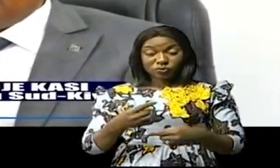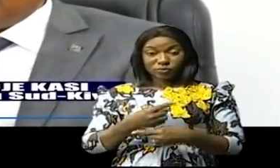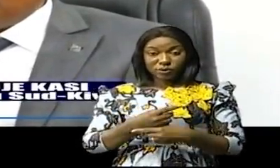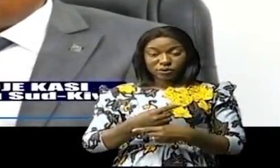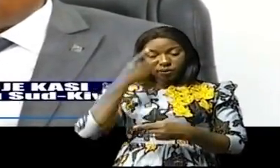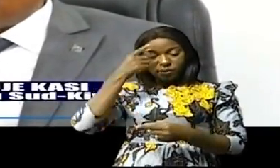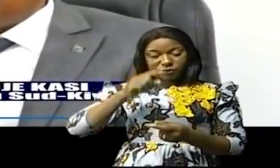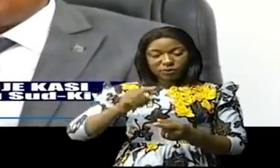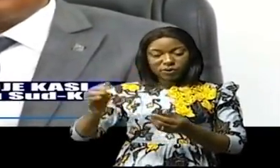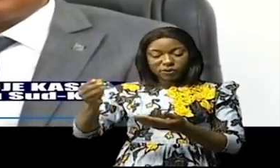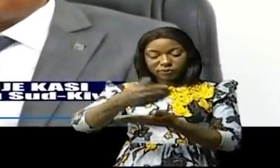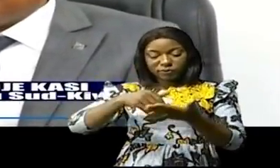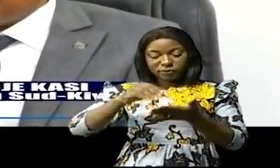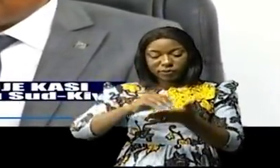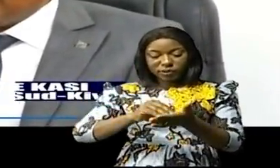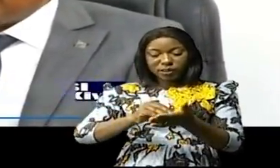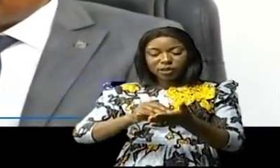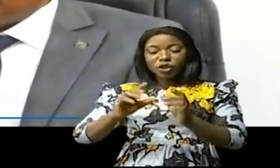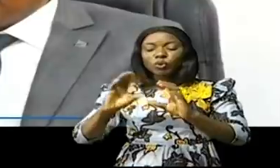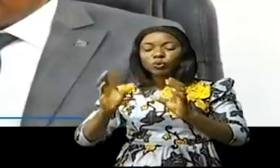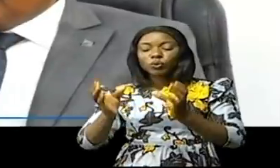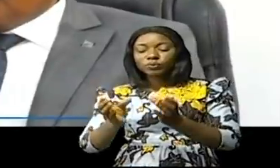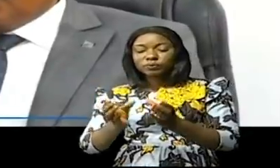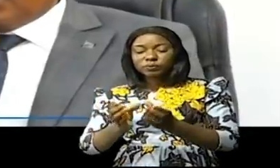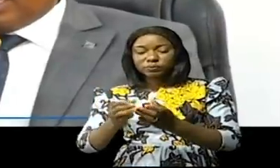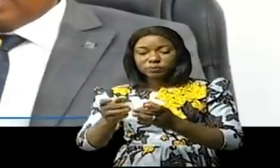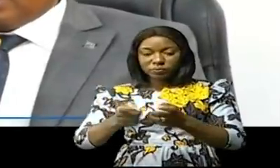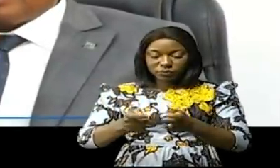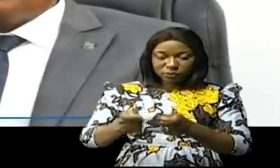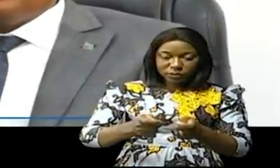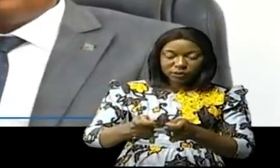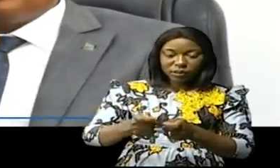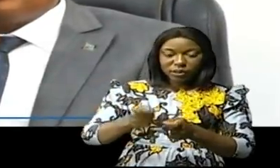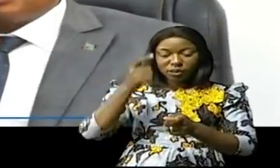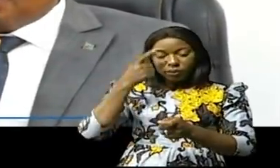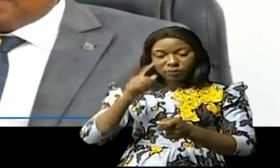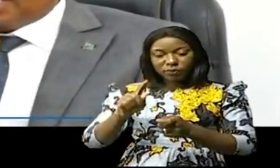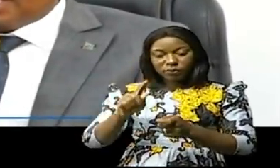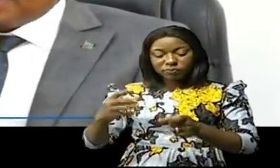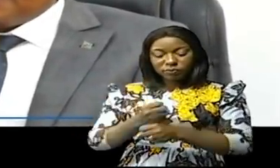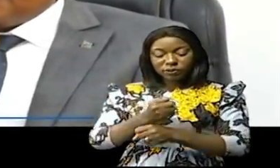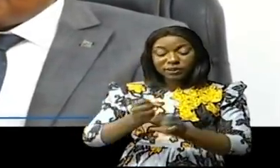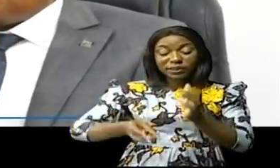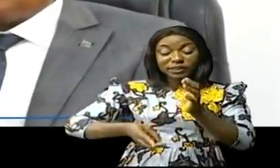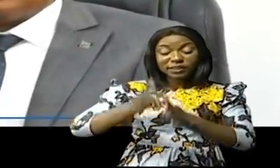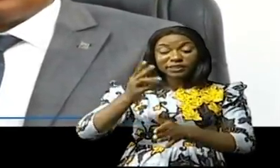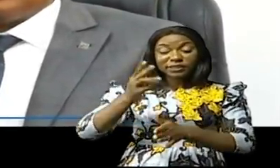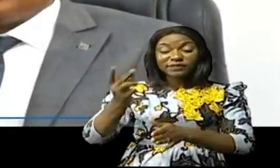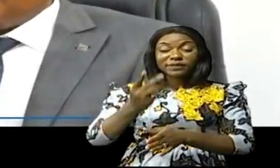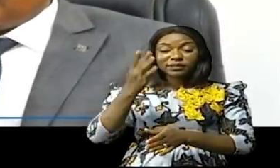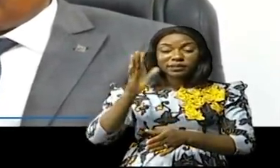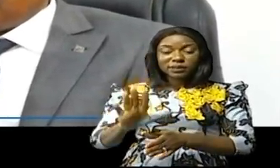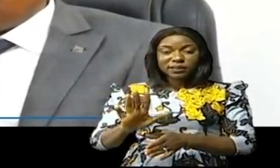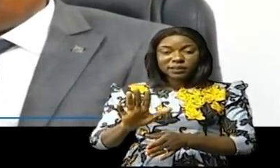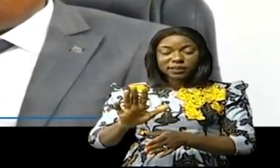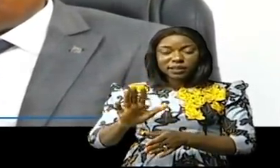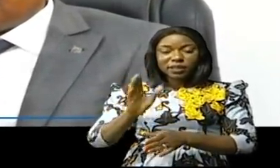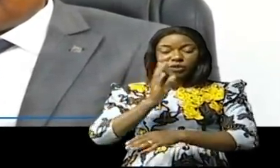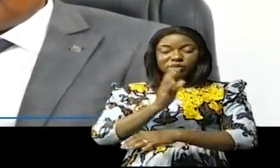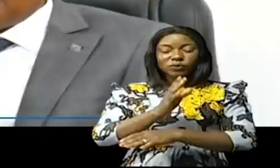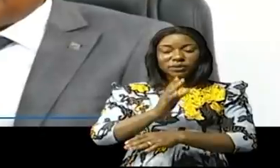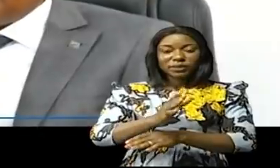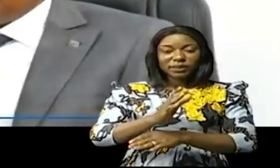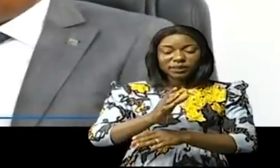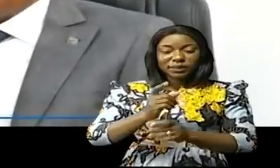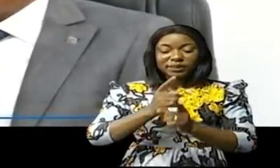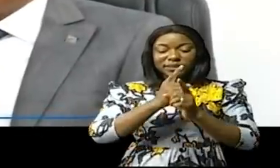redynamiser le comité de pilotage provincial du pilotage de la résolution 1325 du Conseil de sécurité des Nations